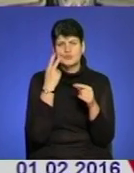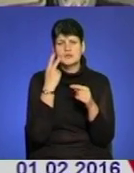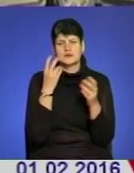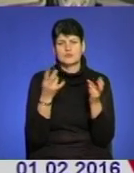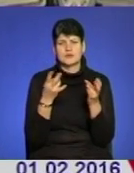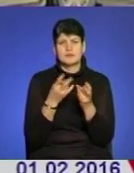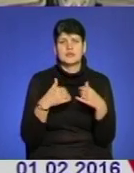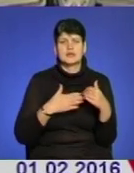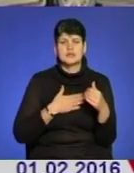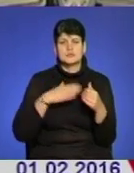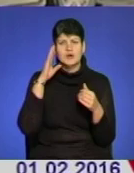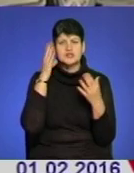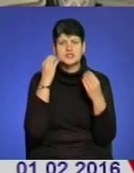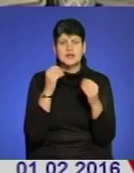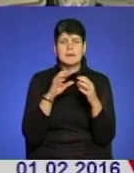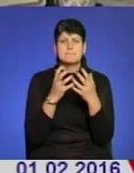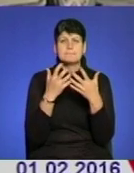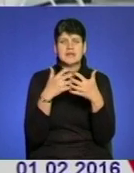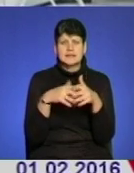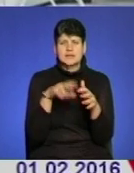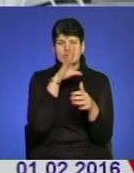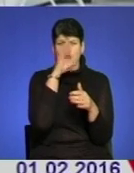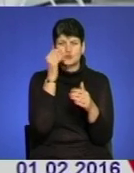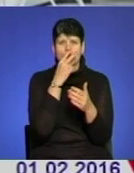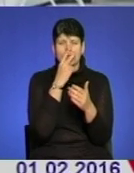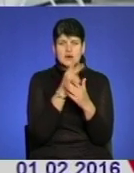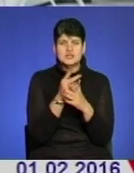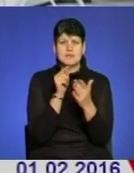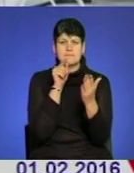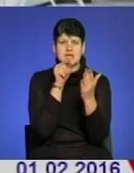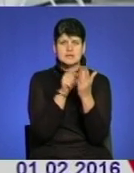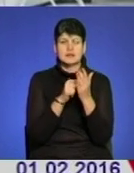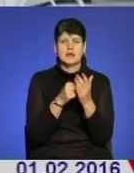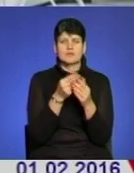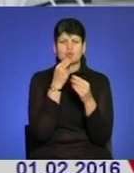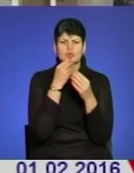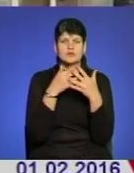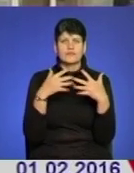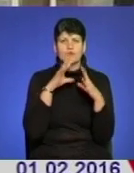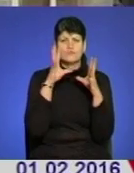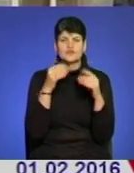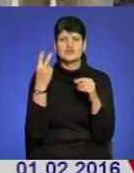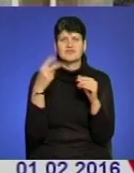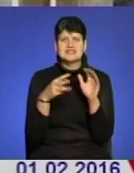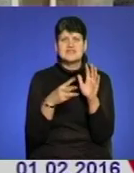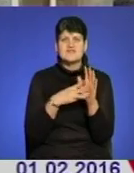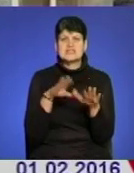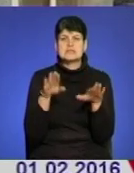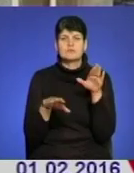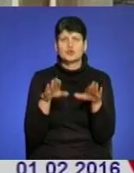А ще приладонічного бачення та для прицілювання і продукти харчування. Усього 28 тонн вантажу.